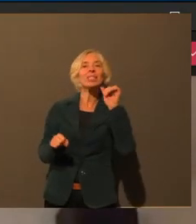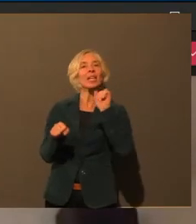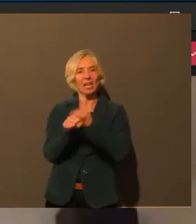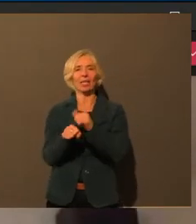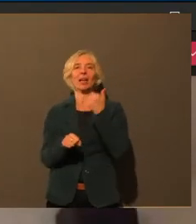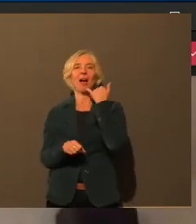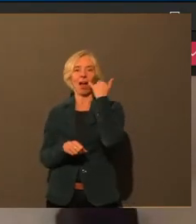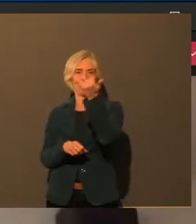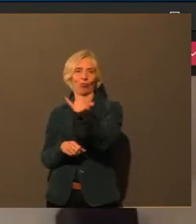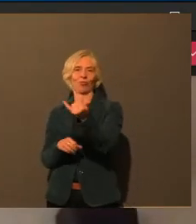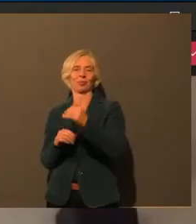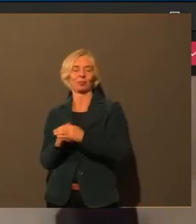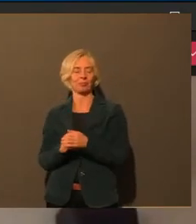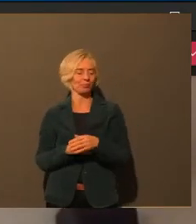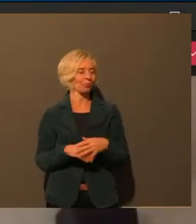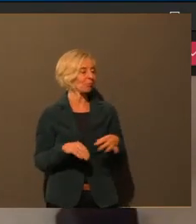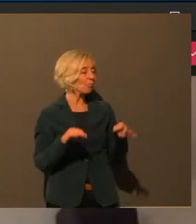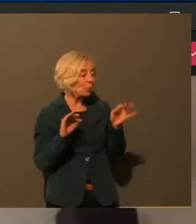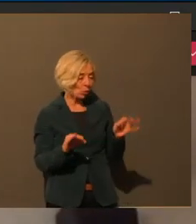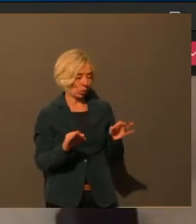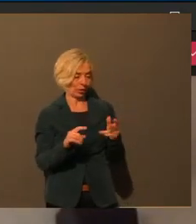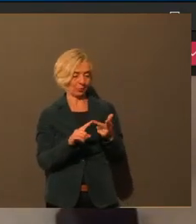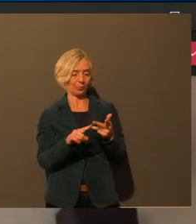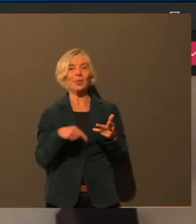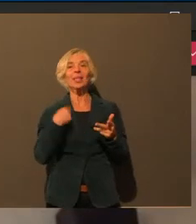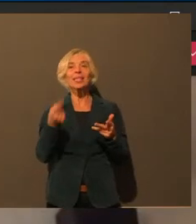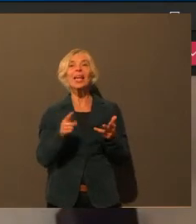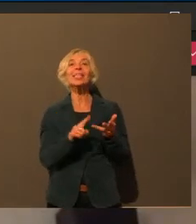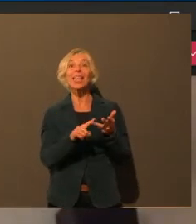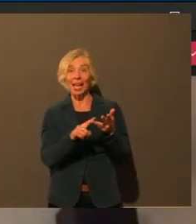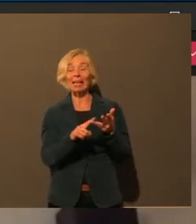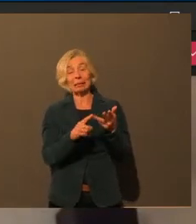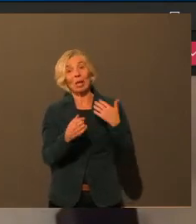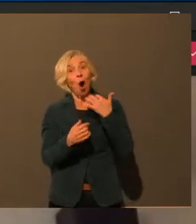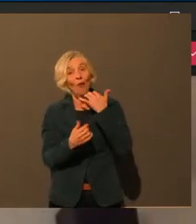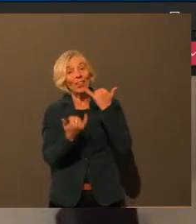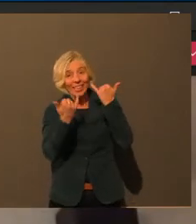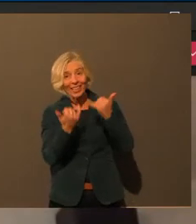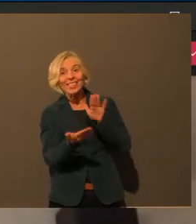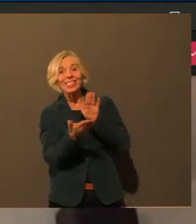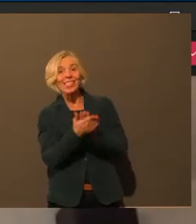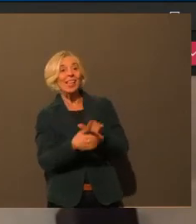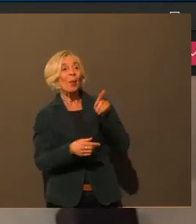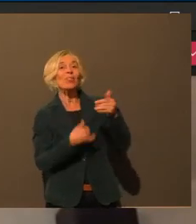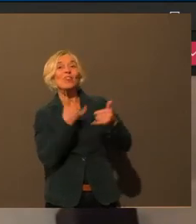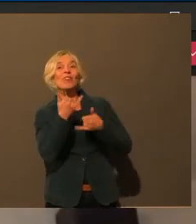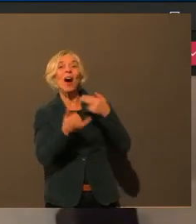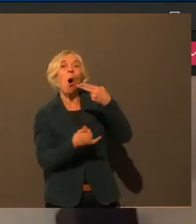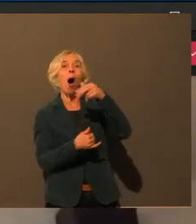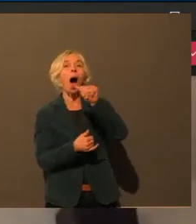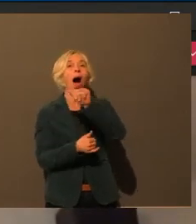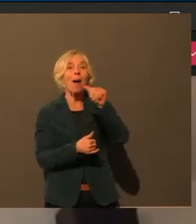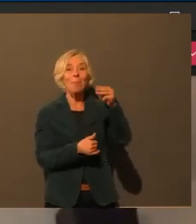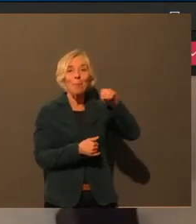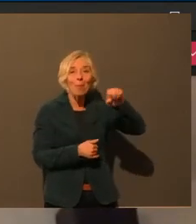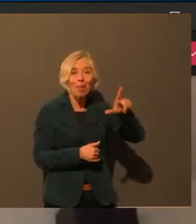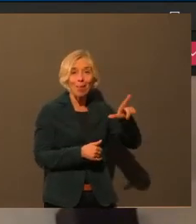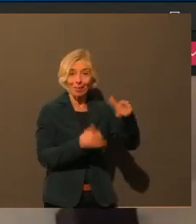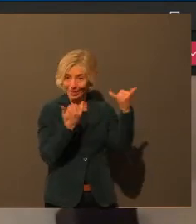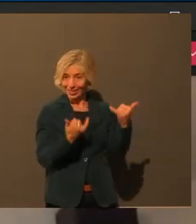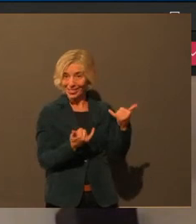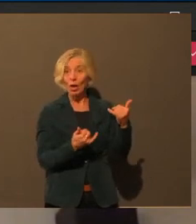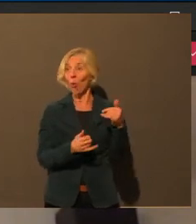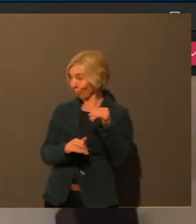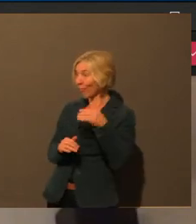Jetzt hat als nächstes hat die Frau Hammel sich hoffentlich jetzt... Ich hoffe, dass man nie kommt